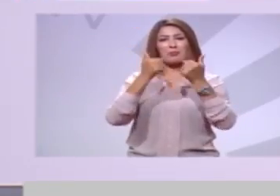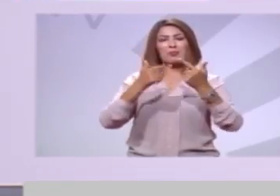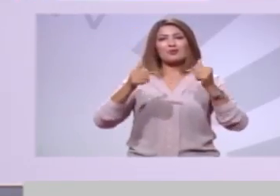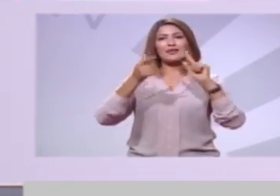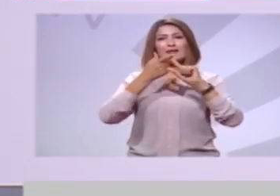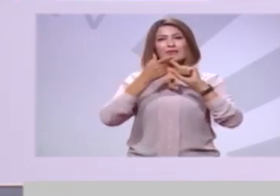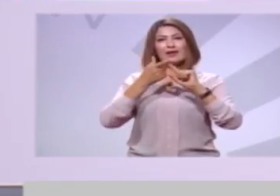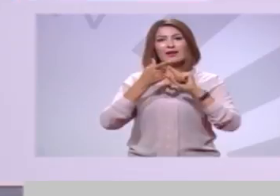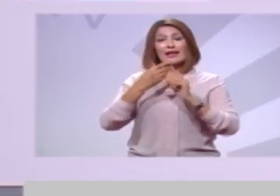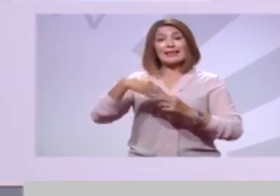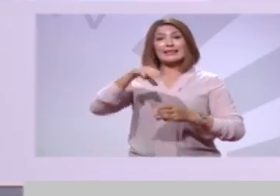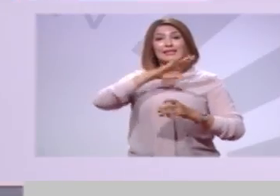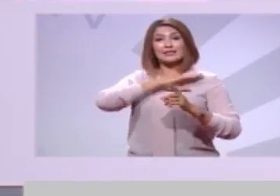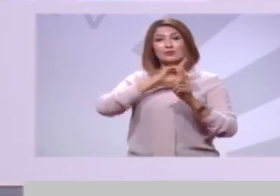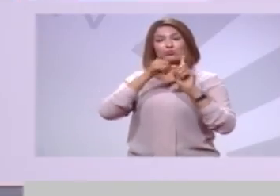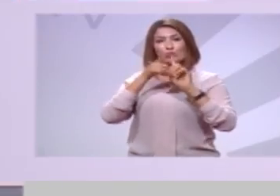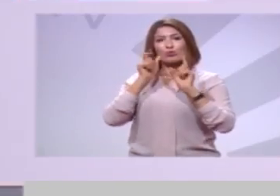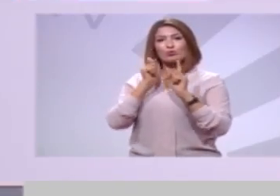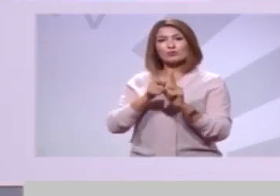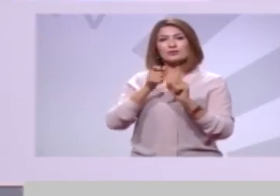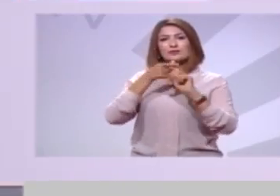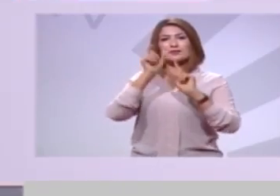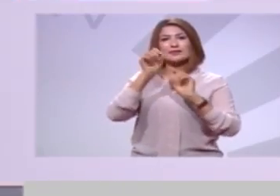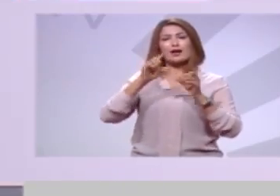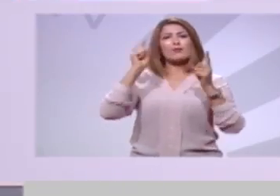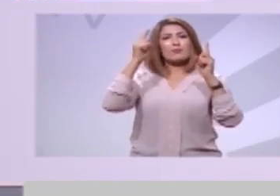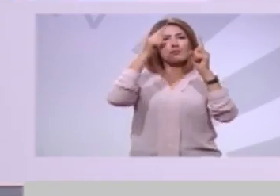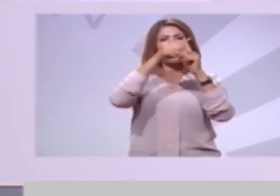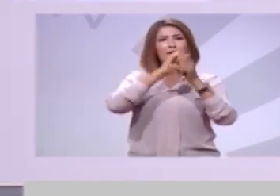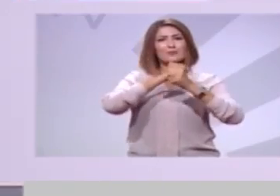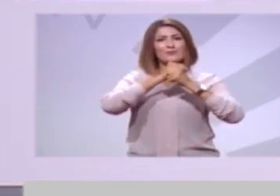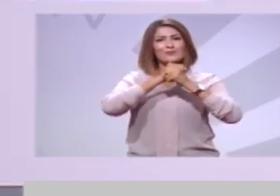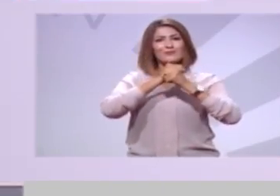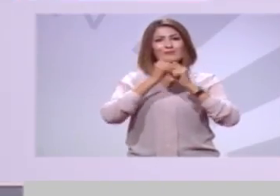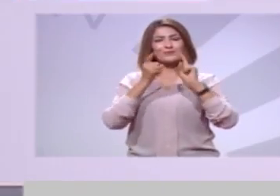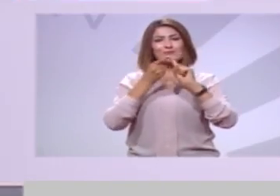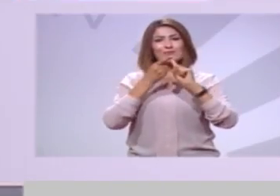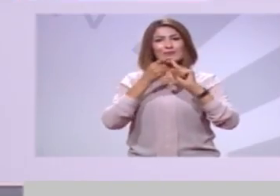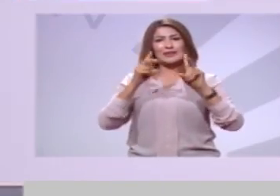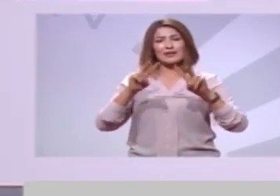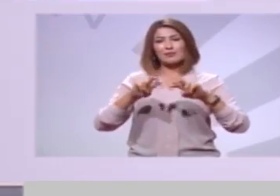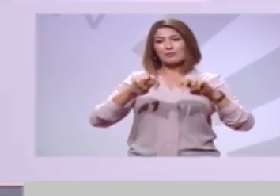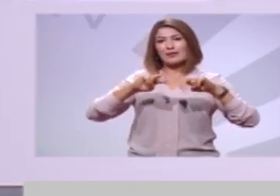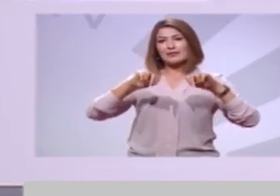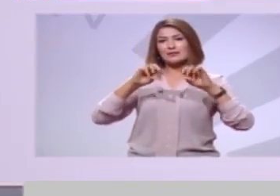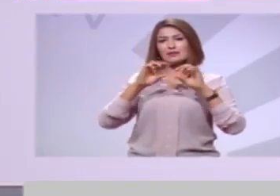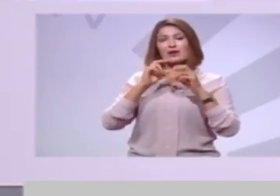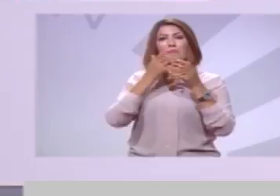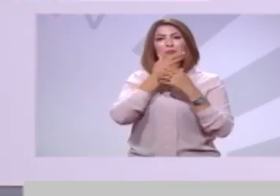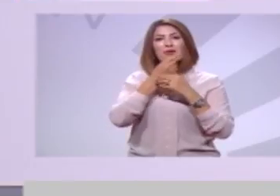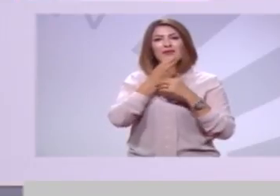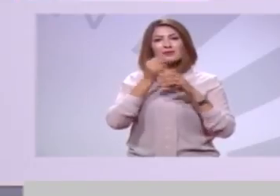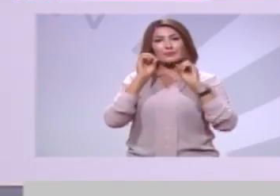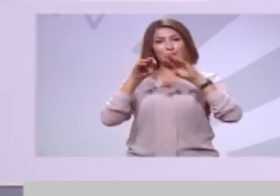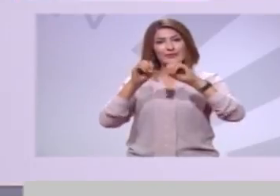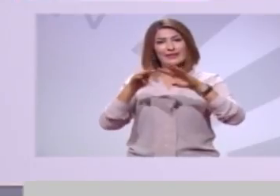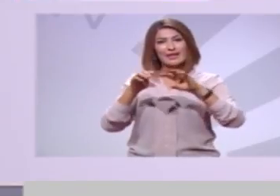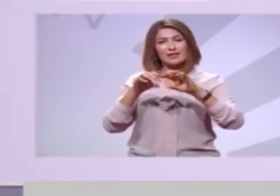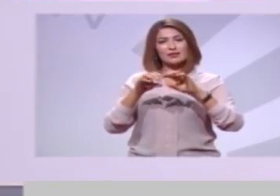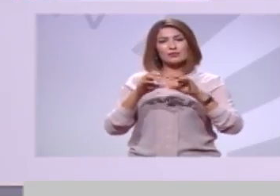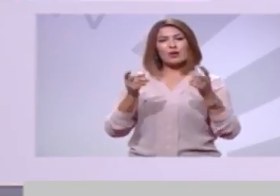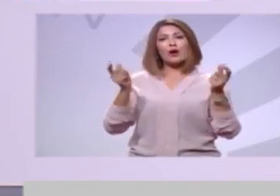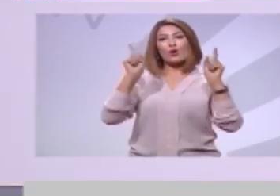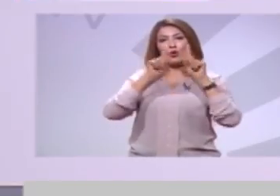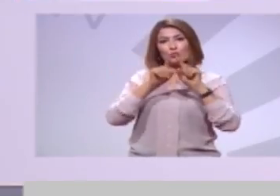والهدف بالخصوص يتعلق بالتعليم والفلاحة